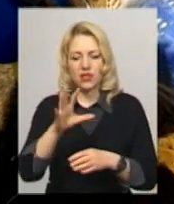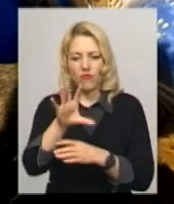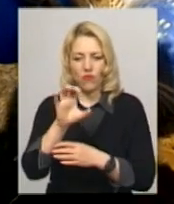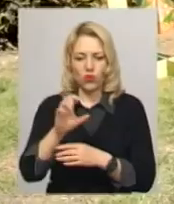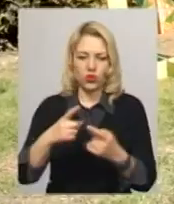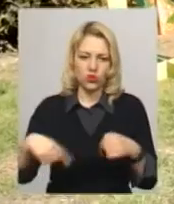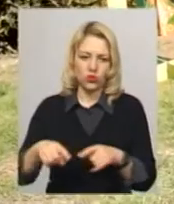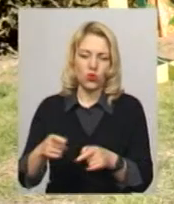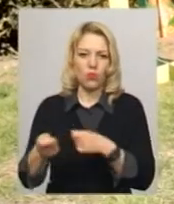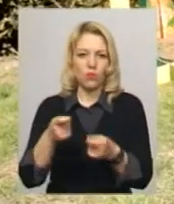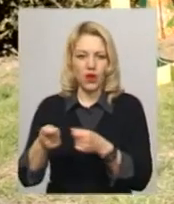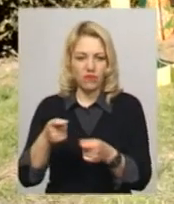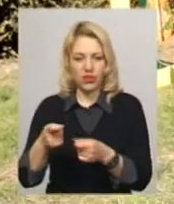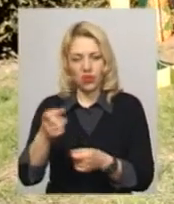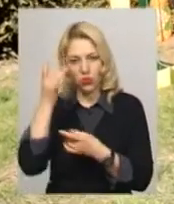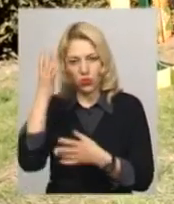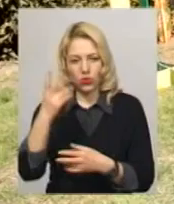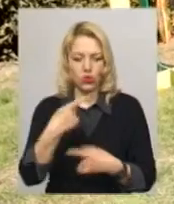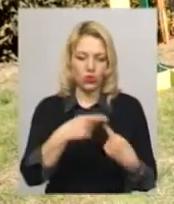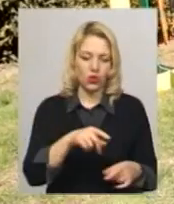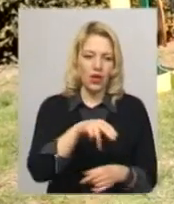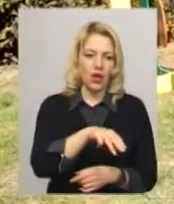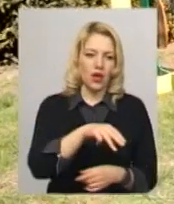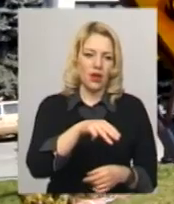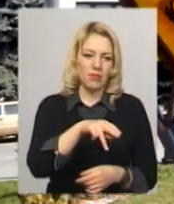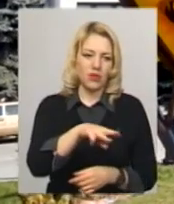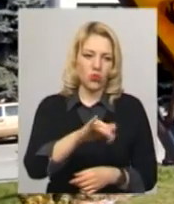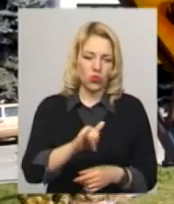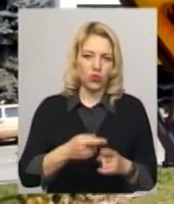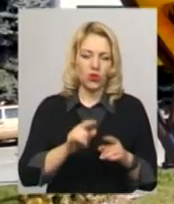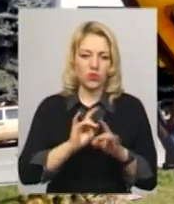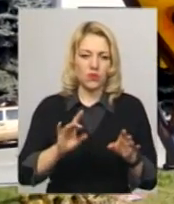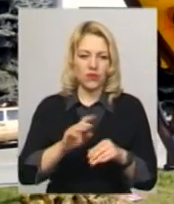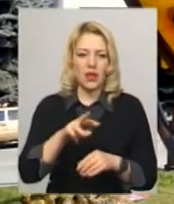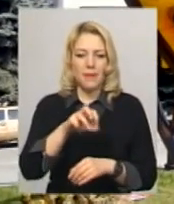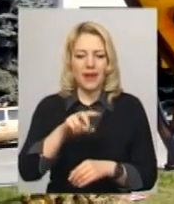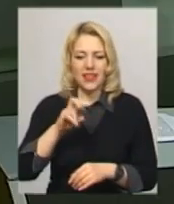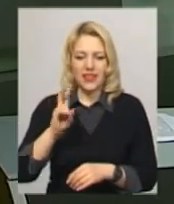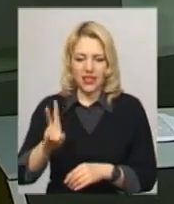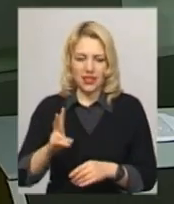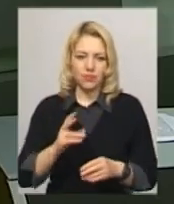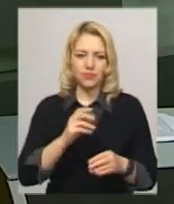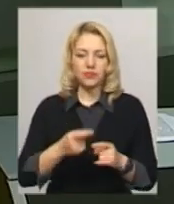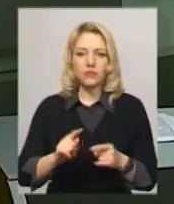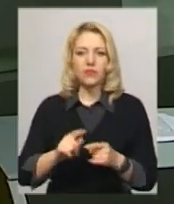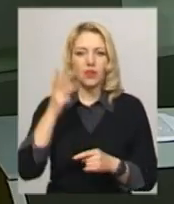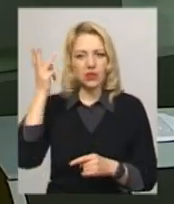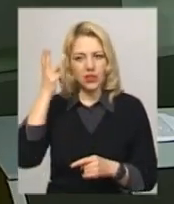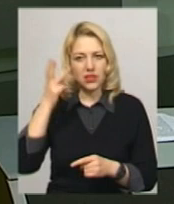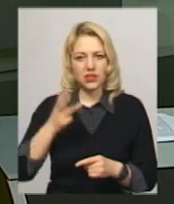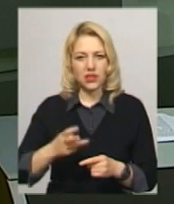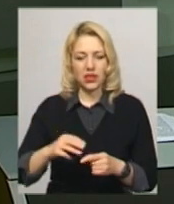управлінню культури, інша – профтехосвіті, повідомила Неля Мельник, методист з декоративно-ужиткового мистецтва Хмельницького